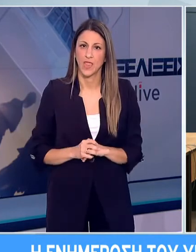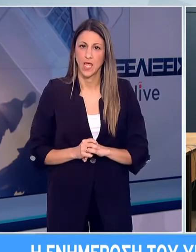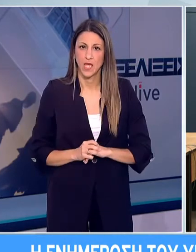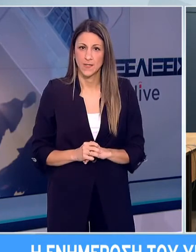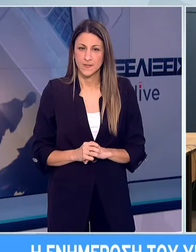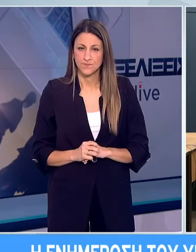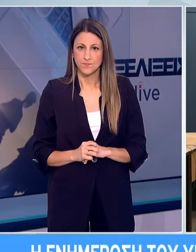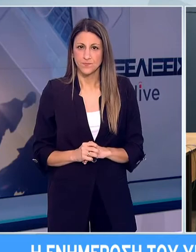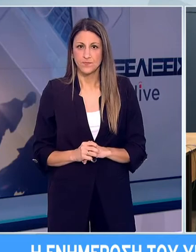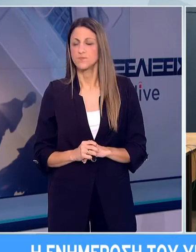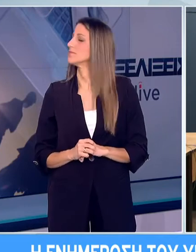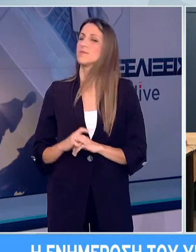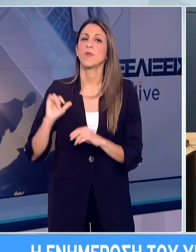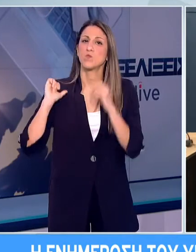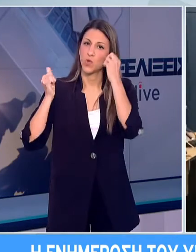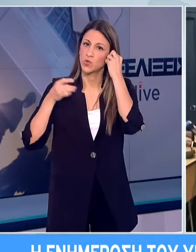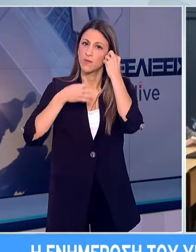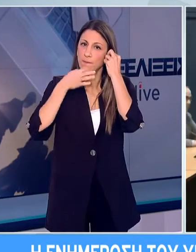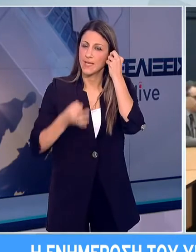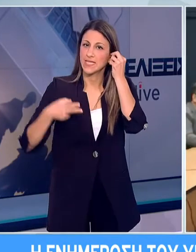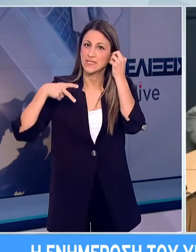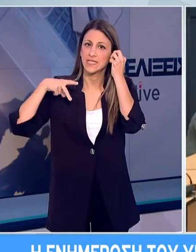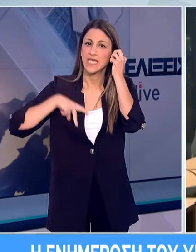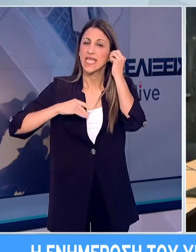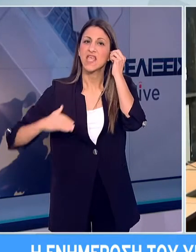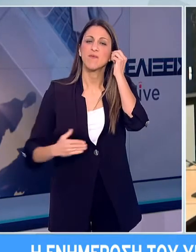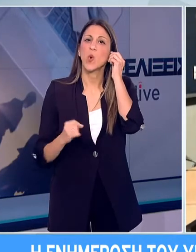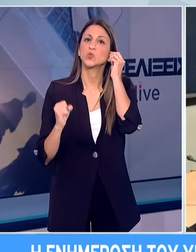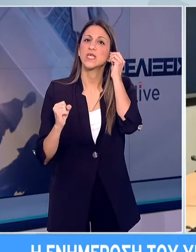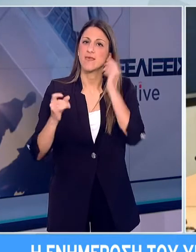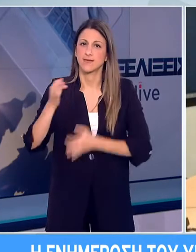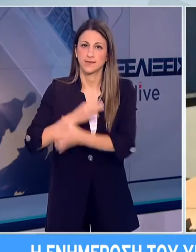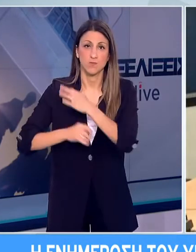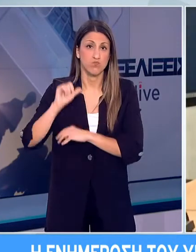πριν τον κύριο καθηγητή ο Υφυπουργός Υγείας Βασίλης Κοντοζαμάνης.